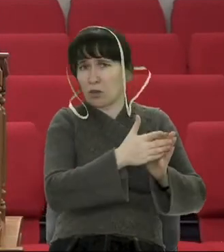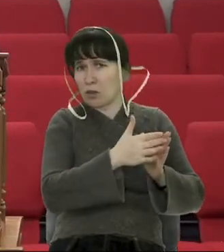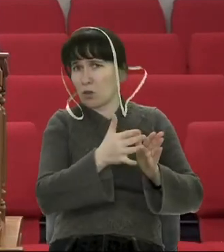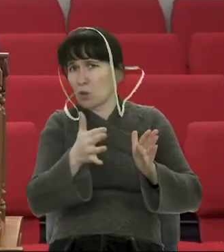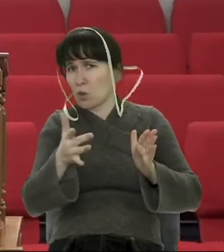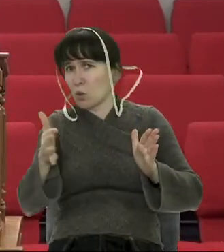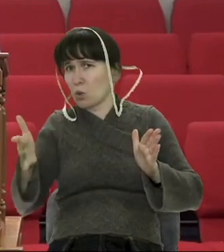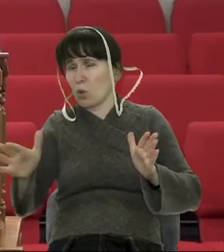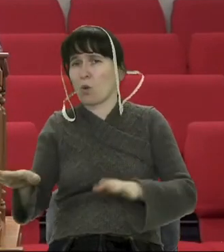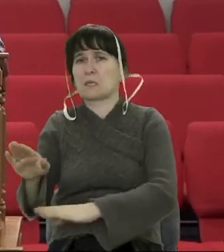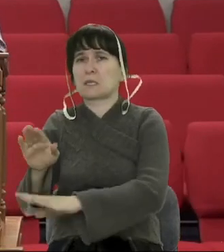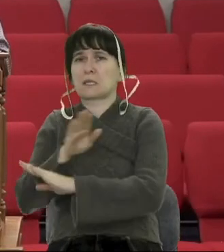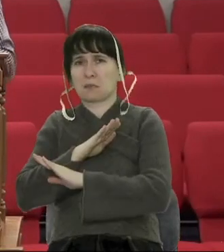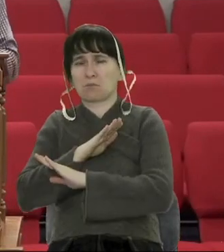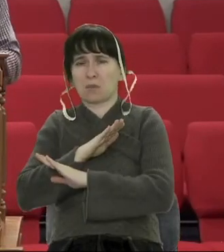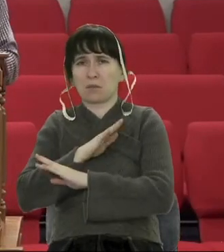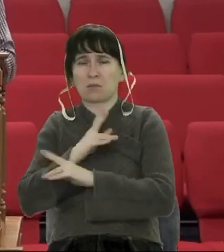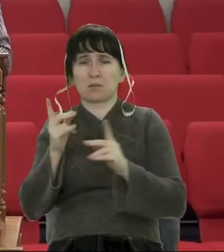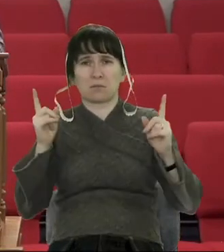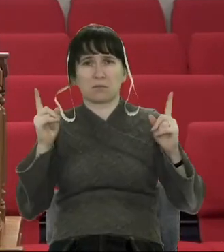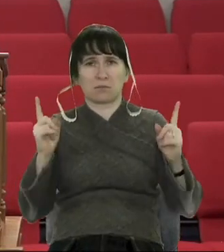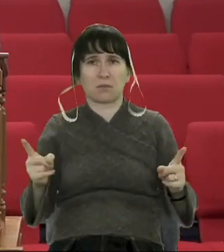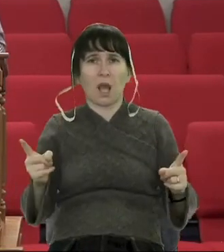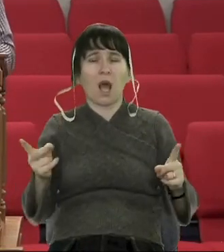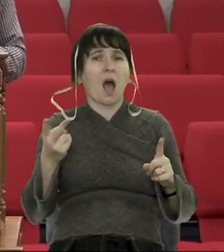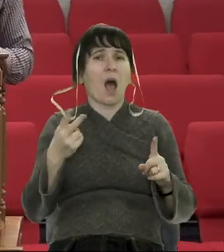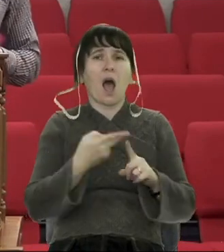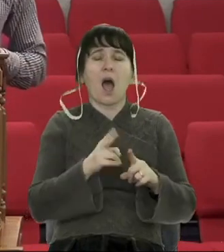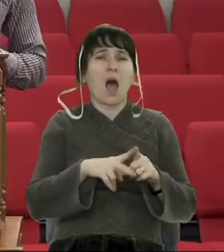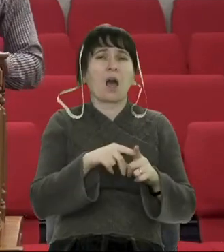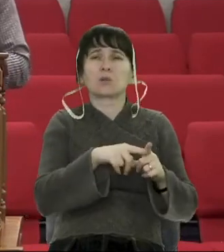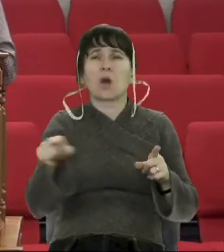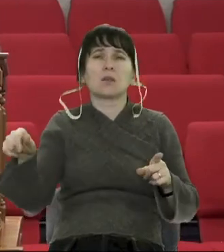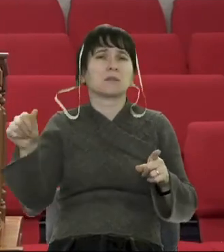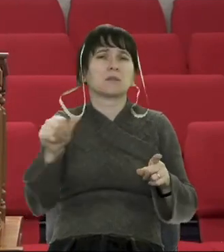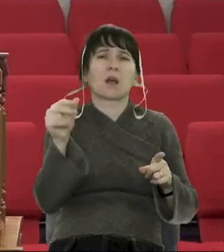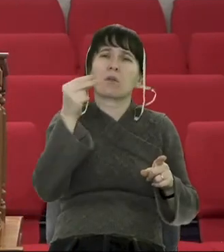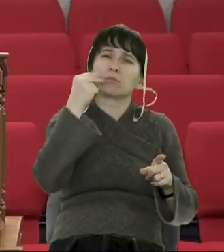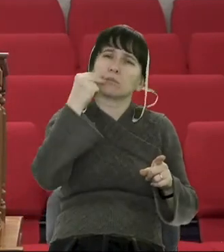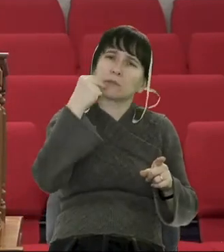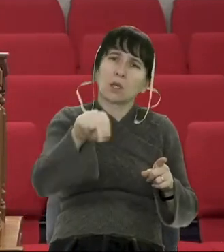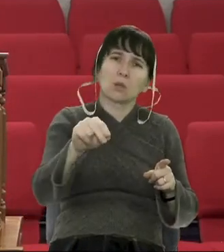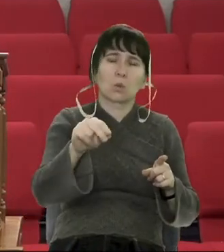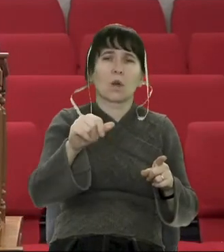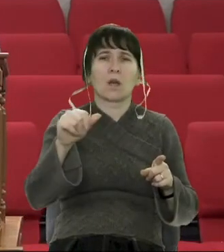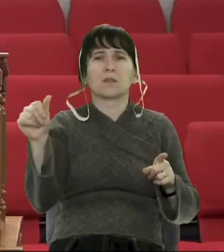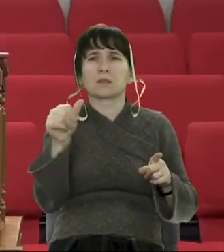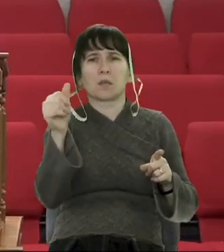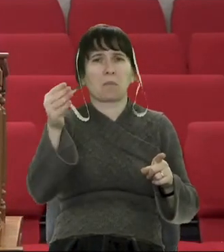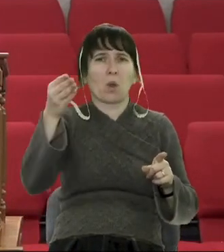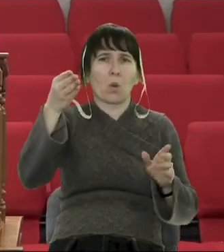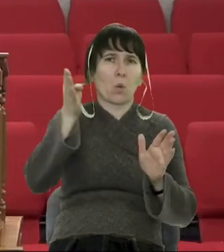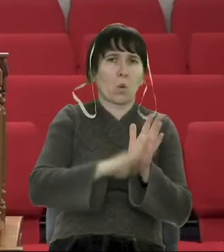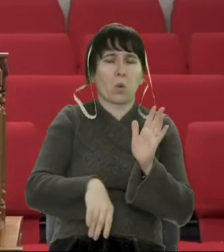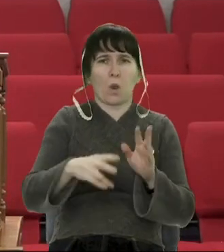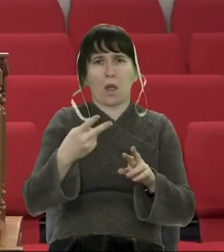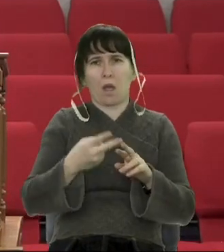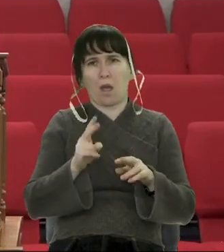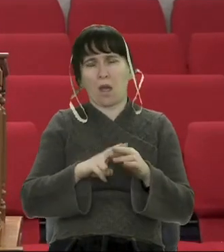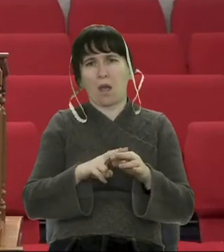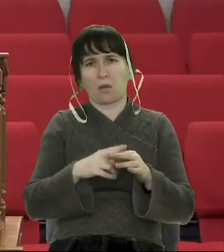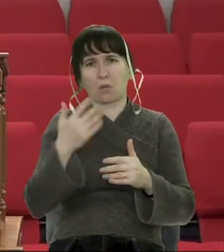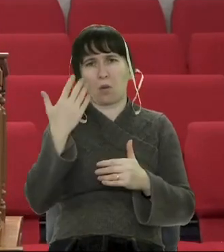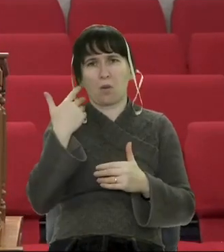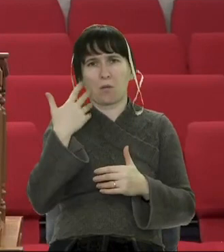присутніх, найбільшу радість, яку в житті ми можемо пережити, і найбільшу біль людина переживає в